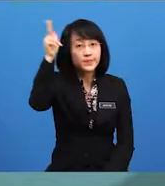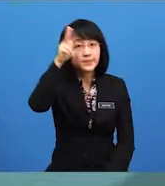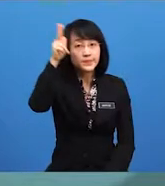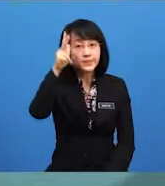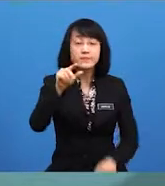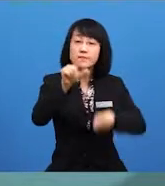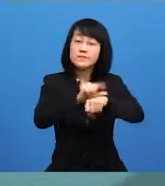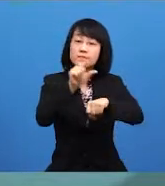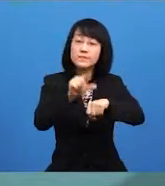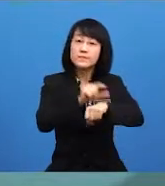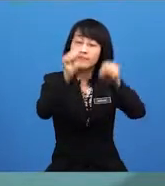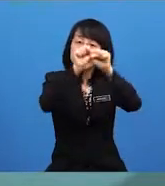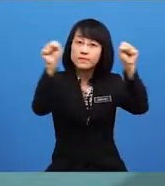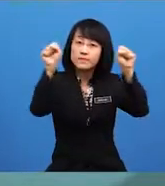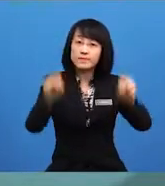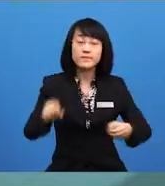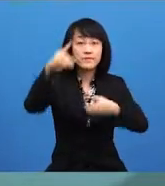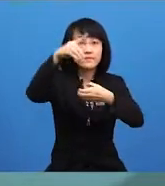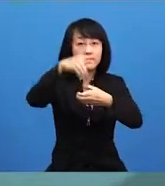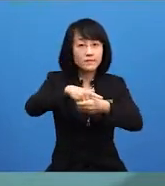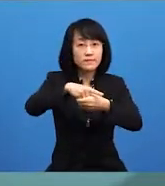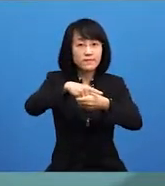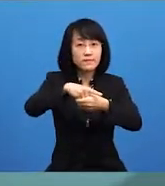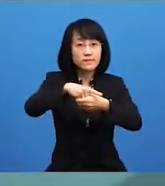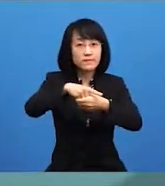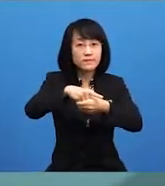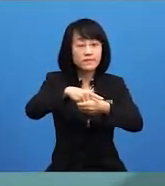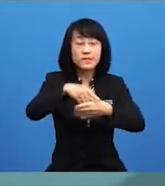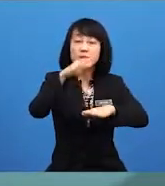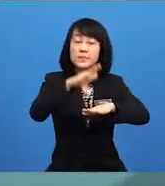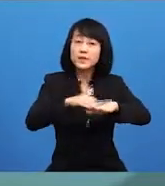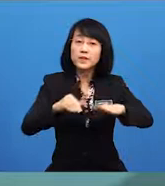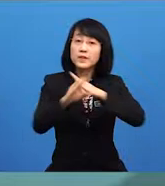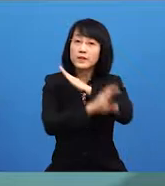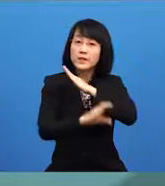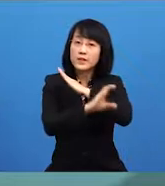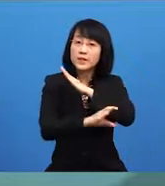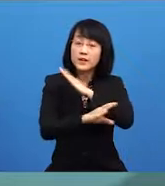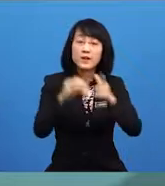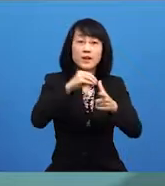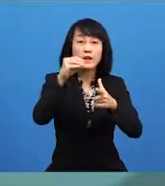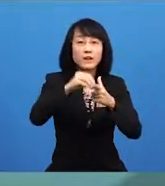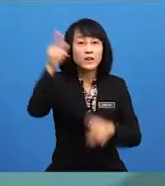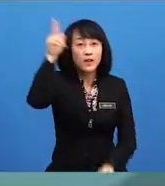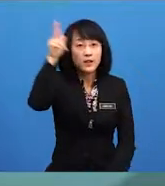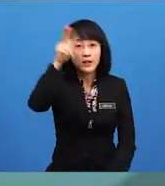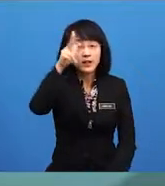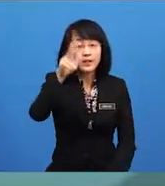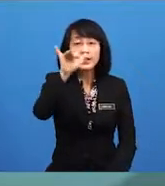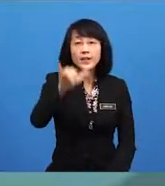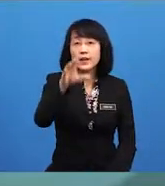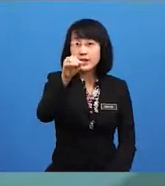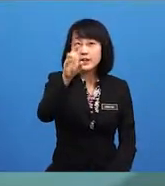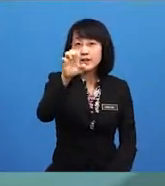mengamalkan sistem demokrasi dipanggil negara atau kerajaan yang demokratik.